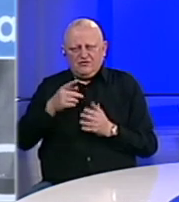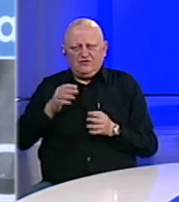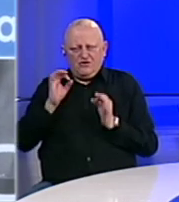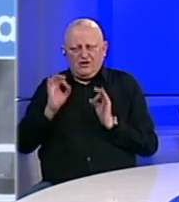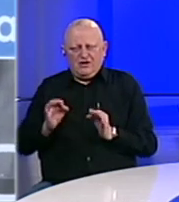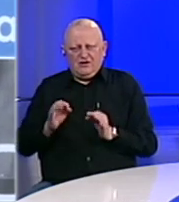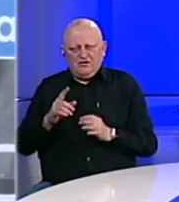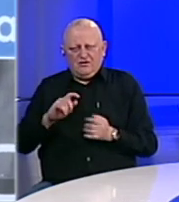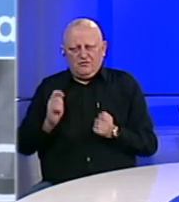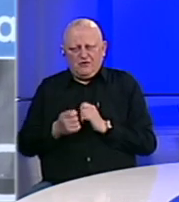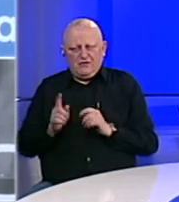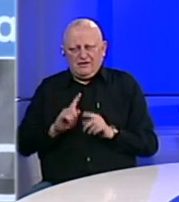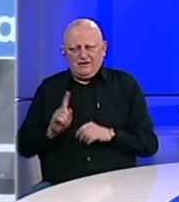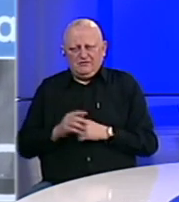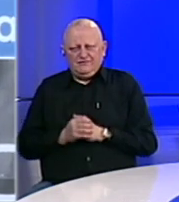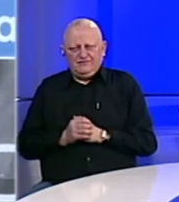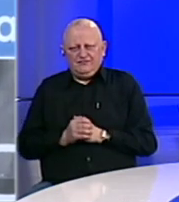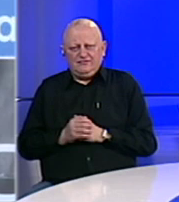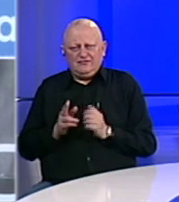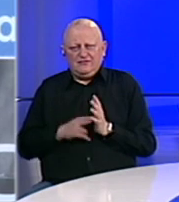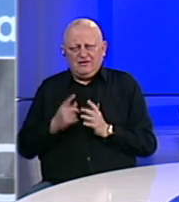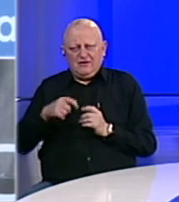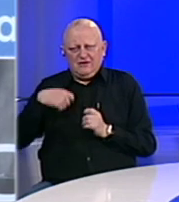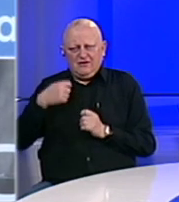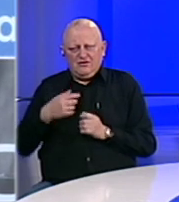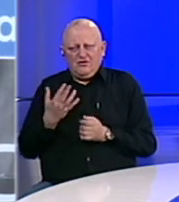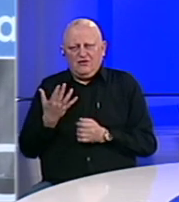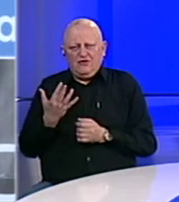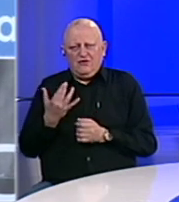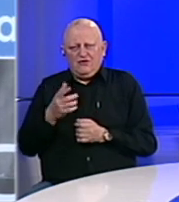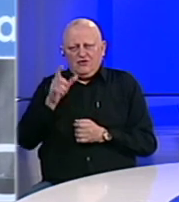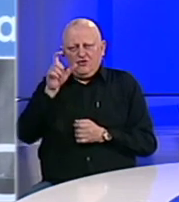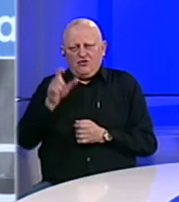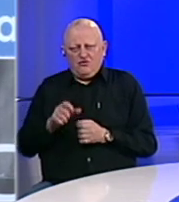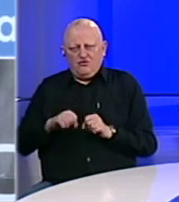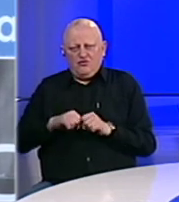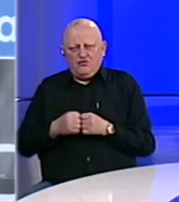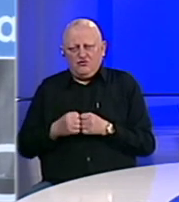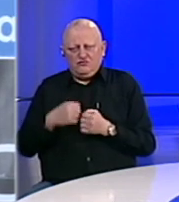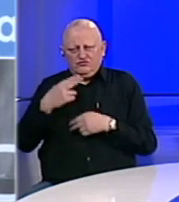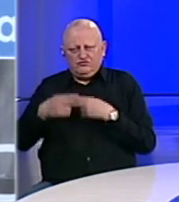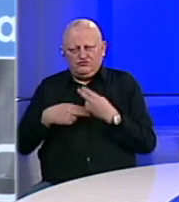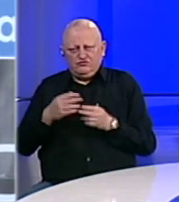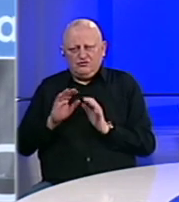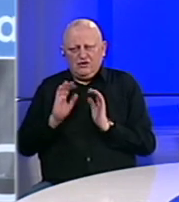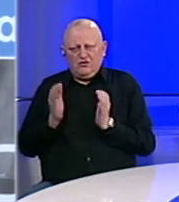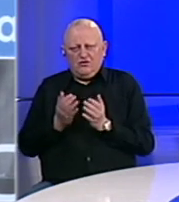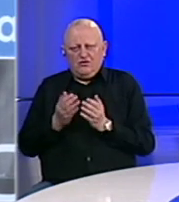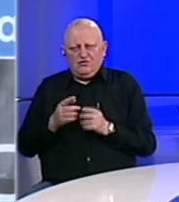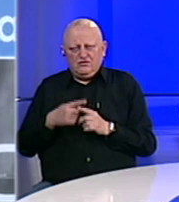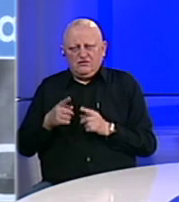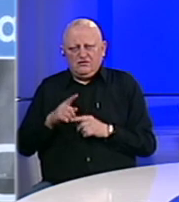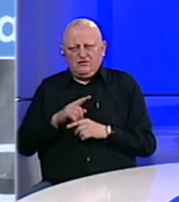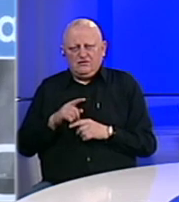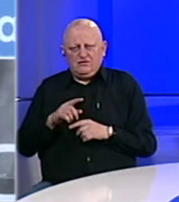je realno, promjena stope nije. N1 Info. Koliko osoba je trenutno ugruženo pod nadzorom i uzolaciji upravo